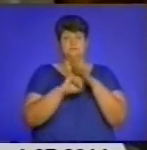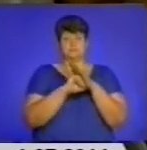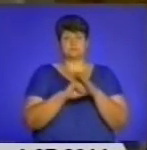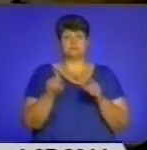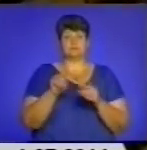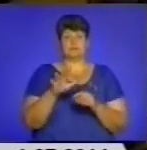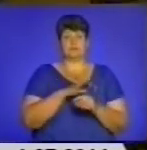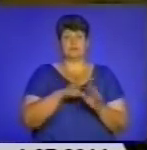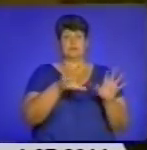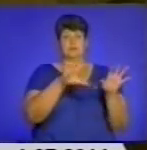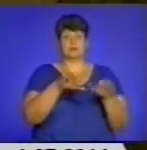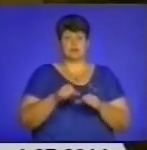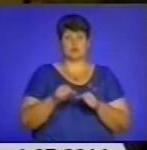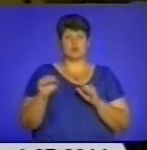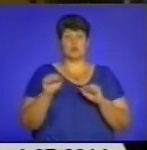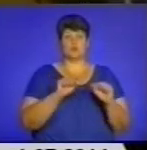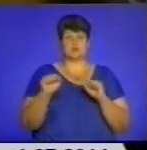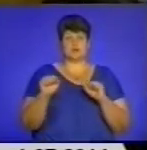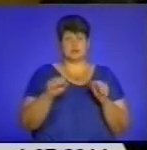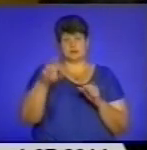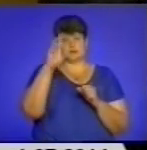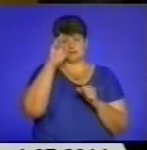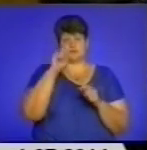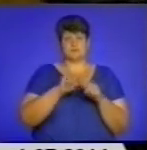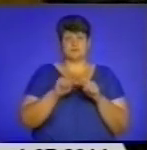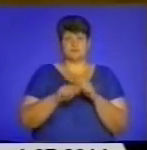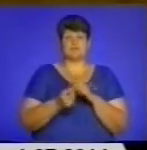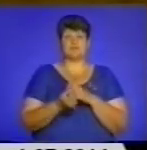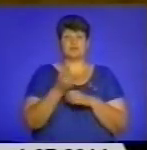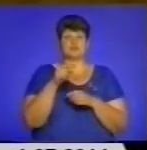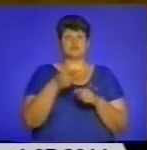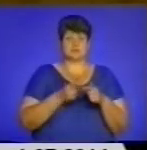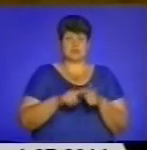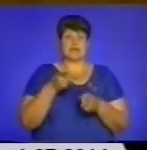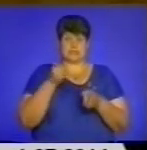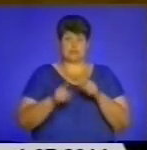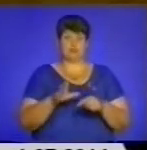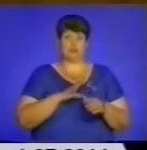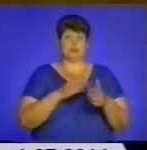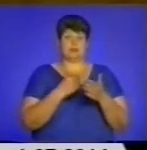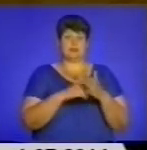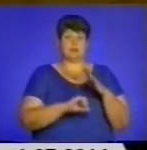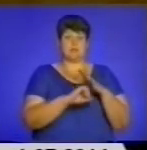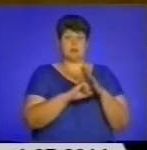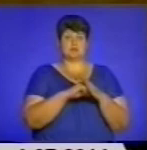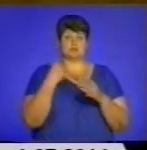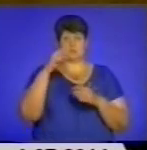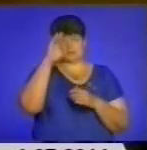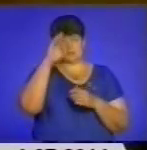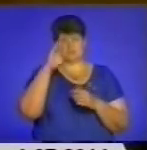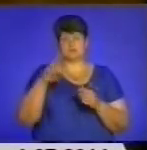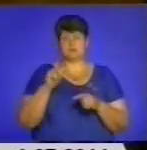були викрадені з управління Державтоінспекції, правоохоронці з'ясували, що дані речі дійсно перебували на балансі обласної Державтоінспекції.